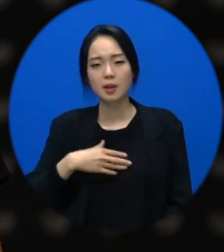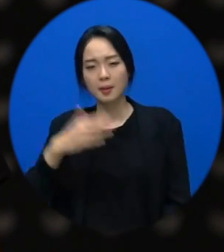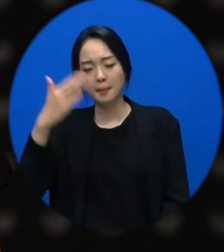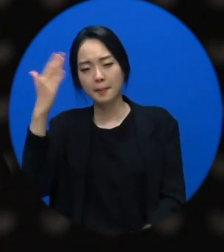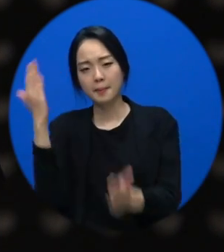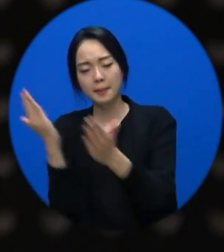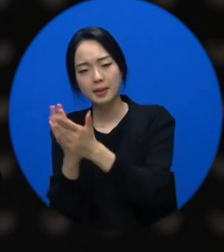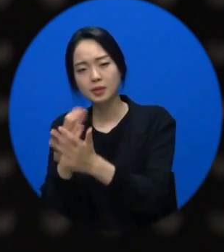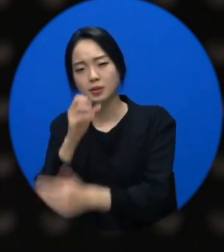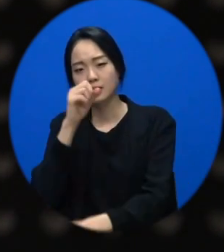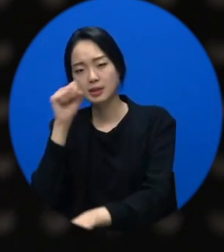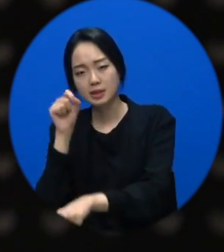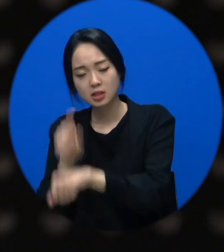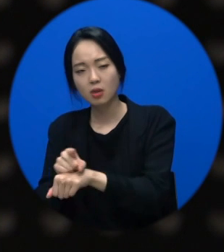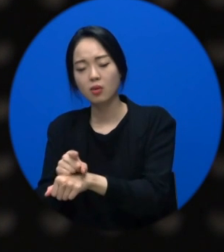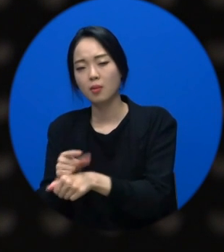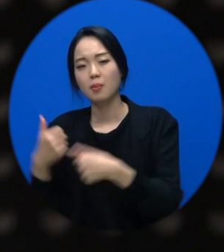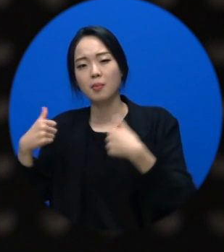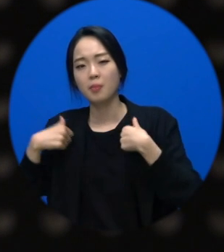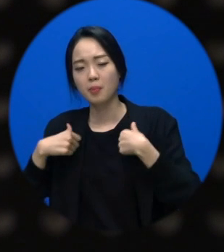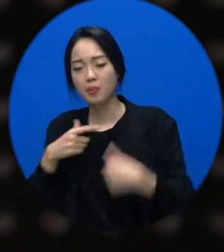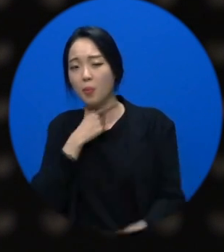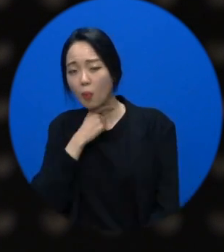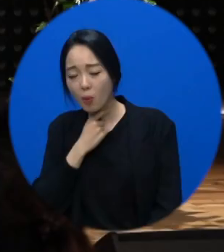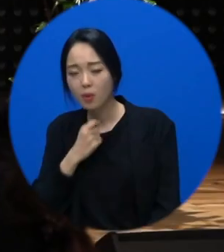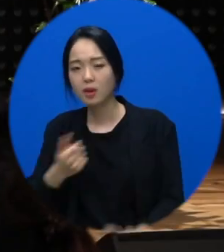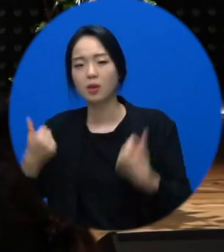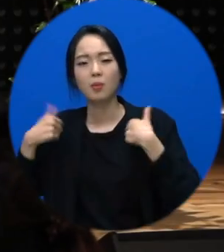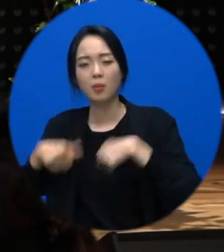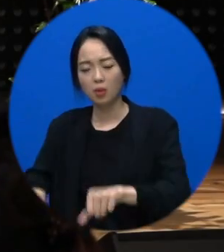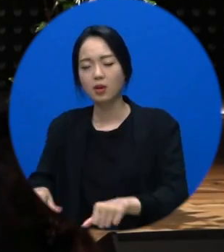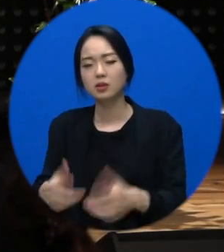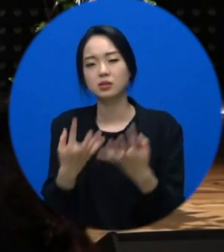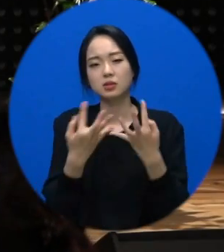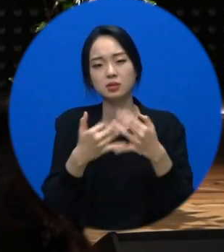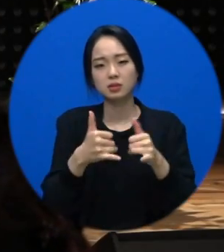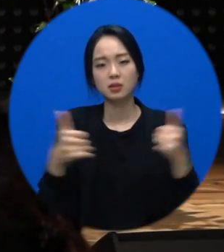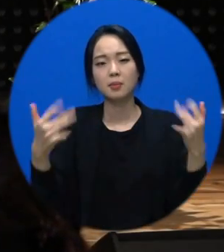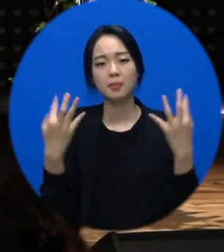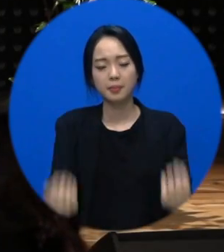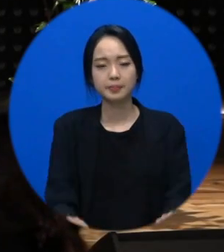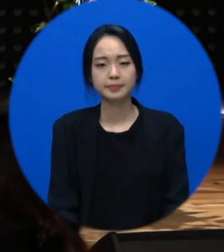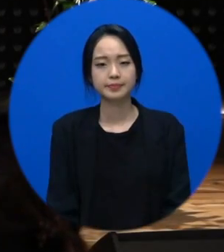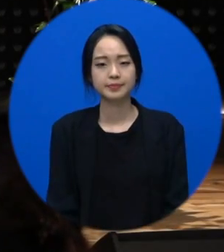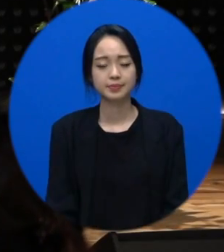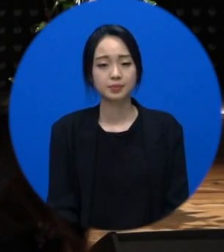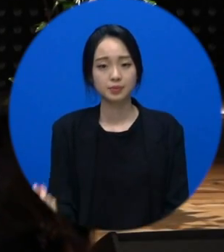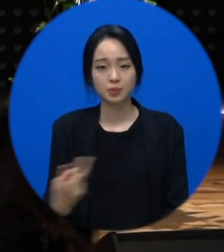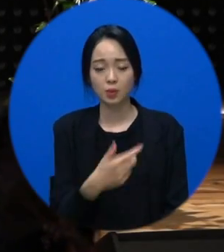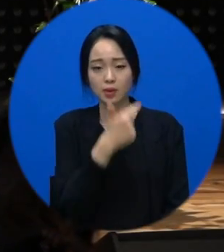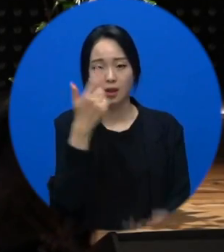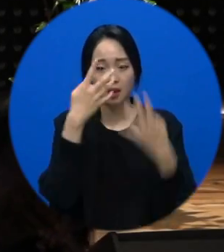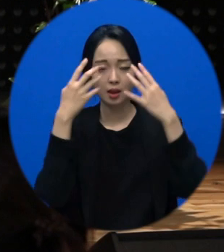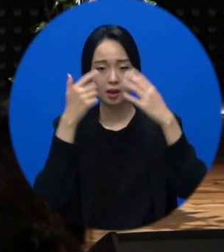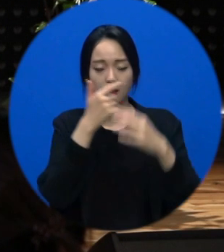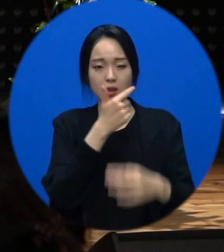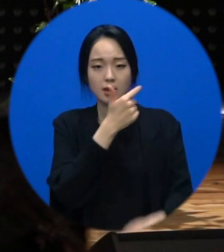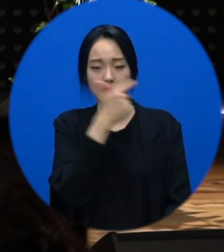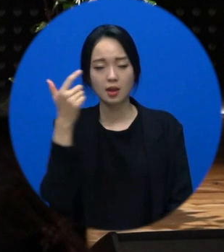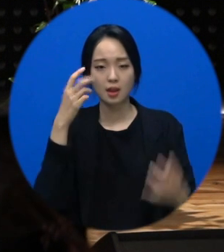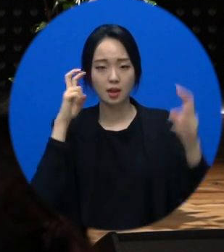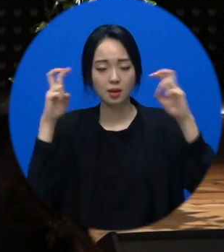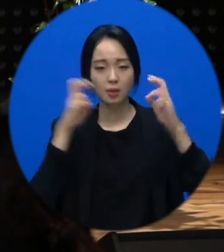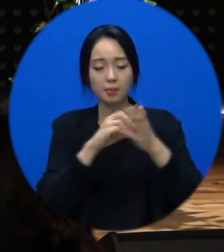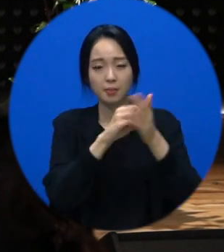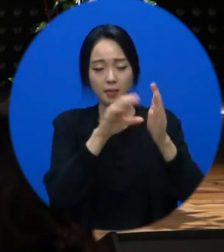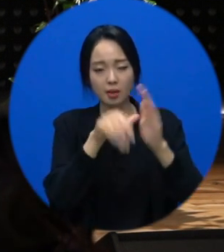대기업 마찬가지죠. 폼나고 돈 많이 받고 뭐 하지만 그 안에는 치열한 경쟁이 분명히 들어가